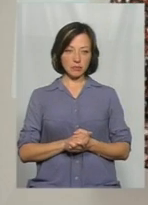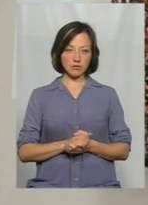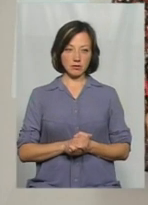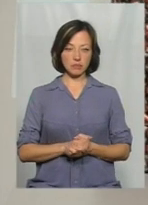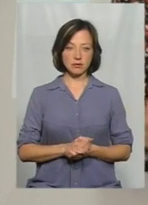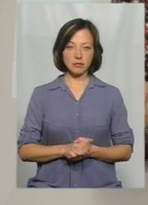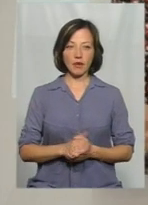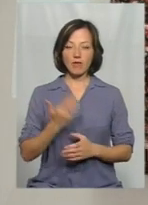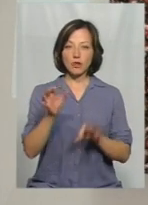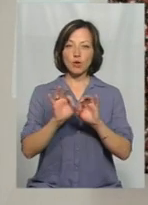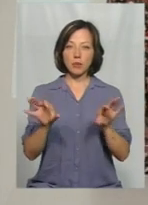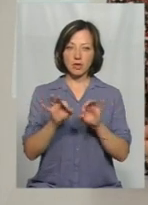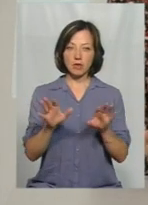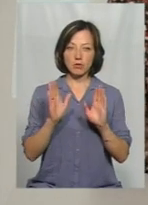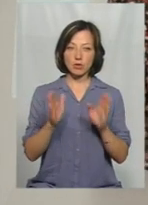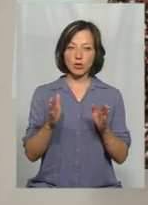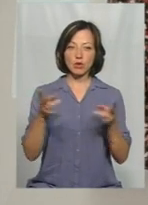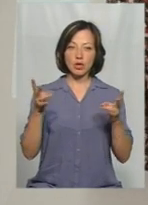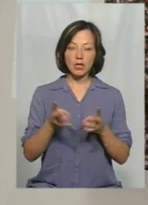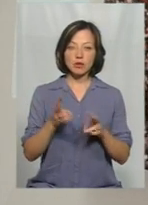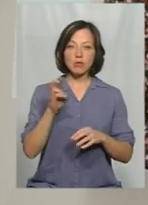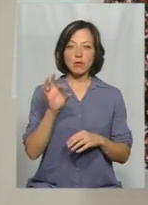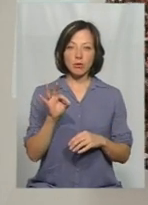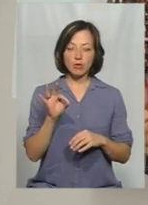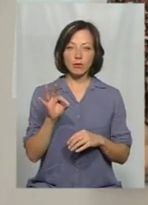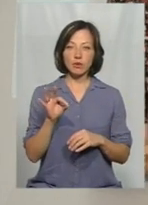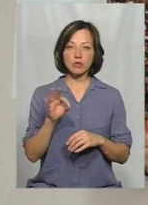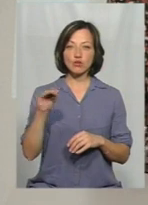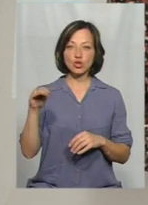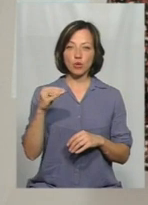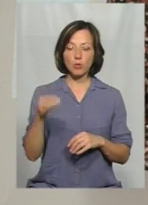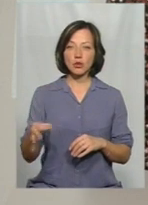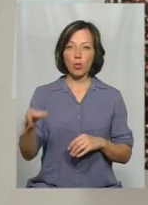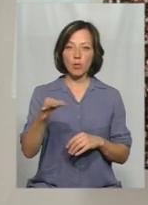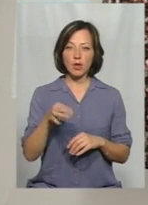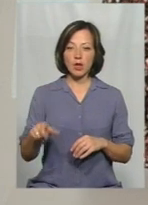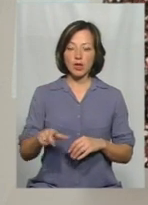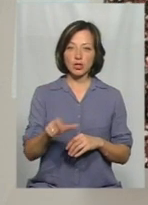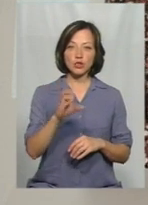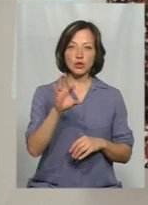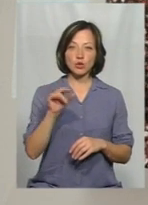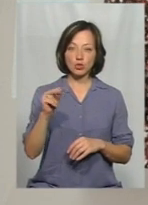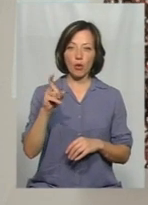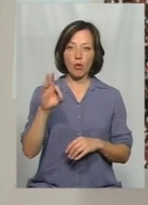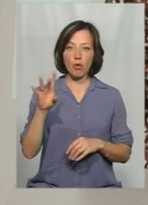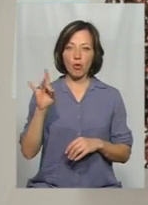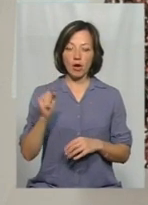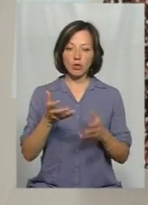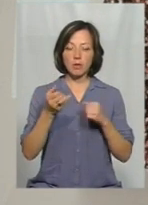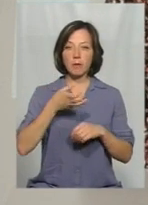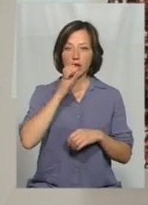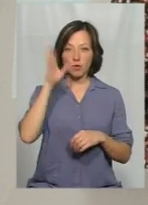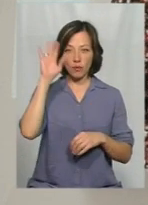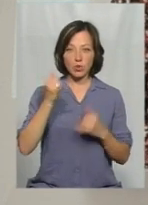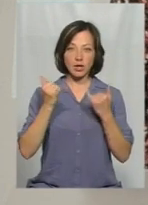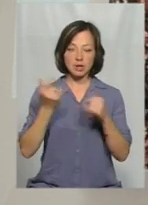Ваш коментар і він буде дуже доречною, оскільки все ж таки у Житомирській області з річки Случі Хумора люди отримують питну воду і для